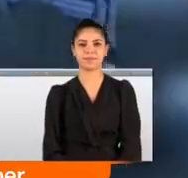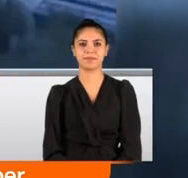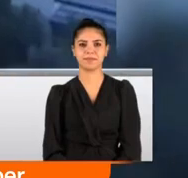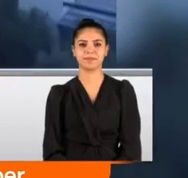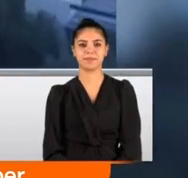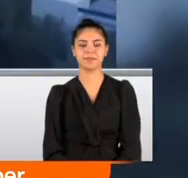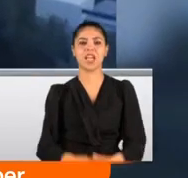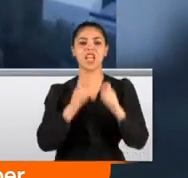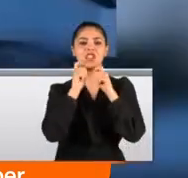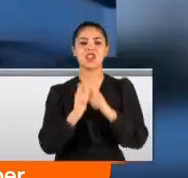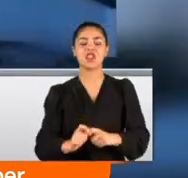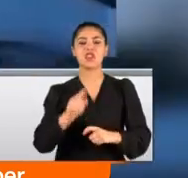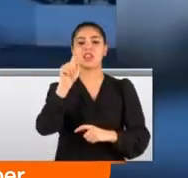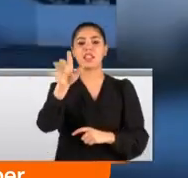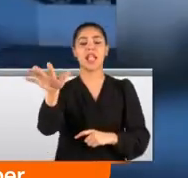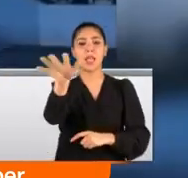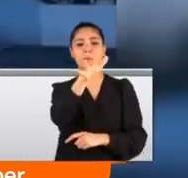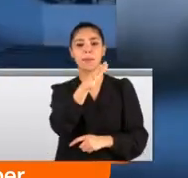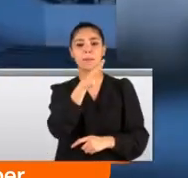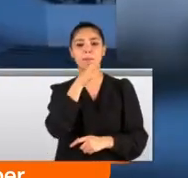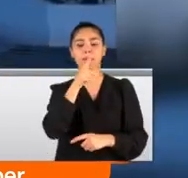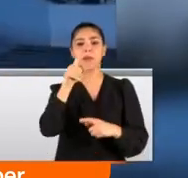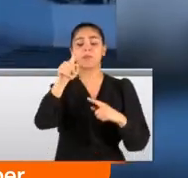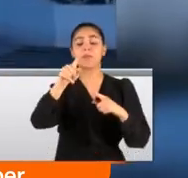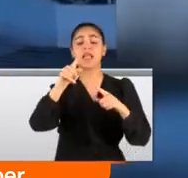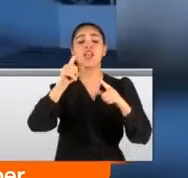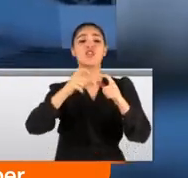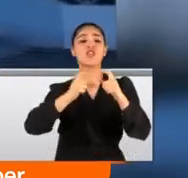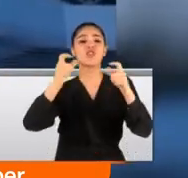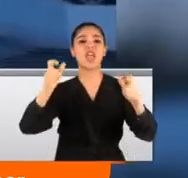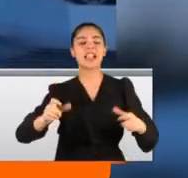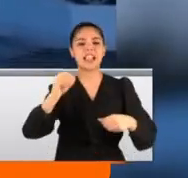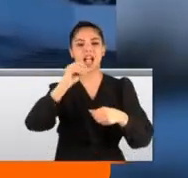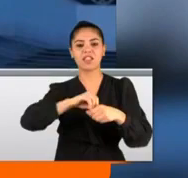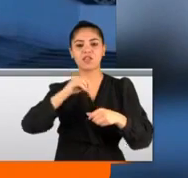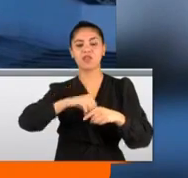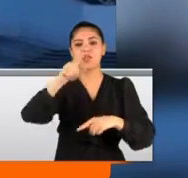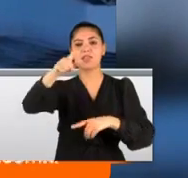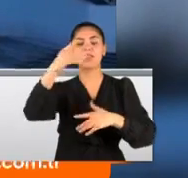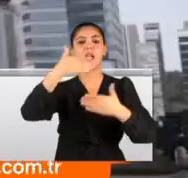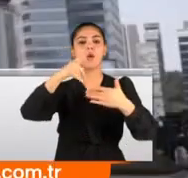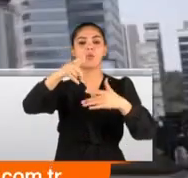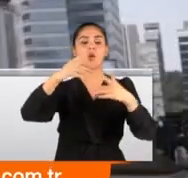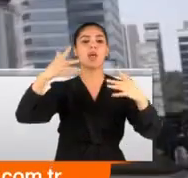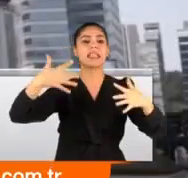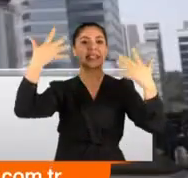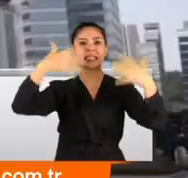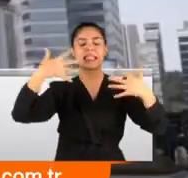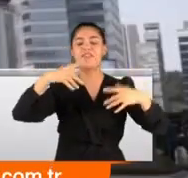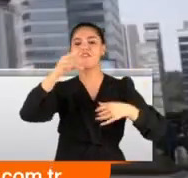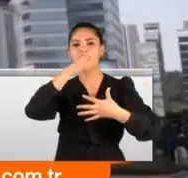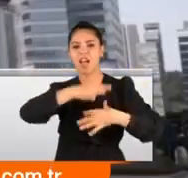Çin'in silikon vadisi olarak bilinen Shenzhen kentinin çeşitli yerlerine kurulan ekranlar aynı bir sanat eseri gibi